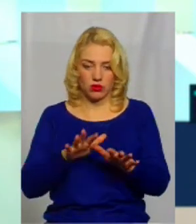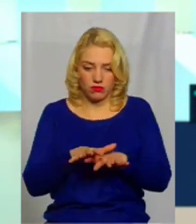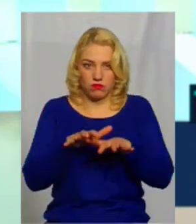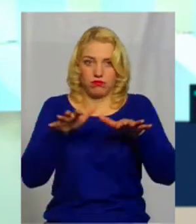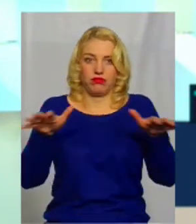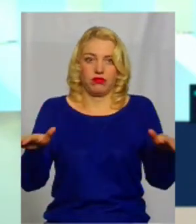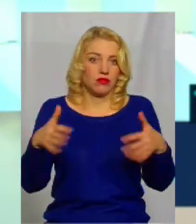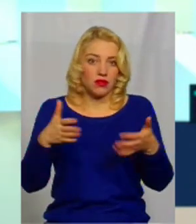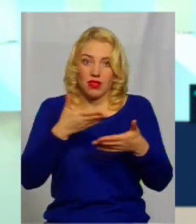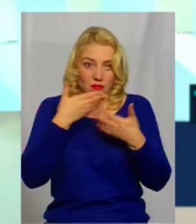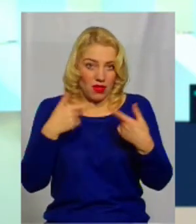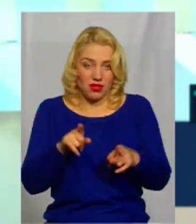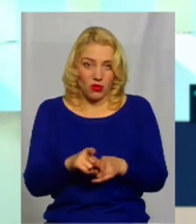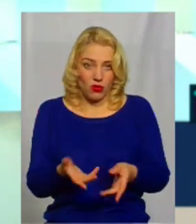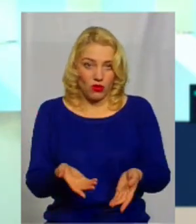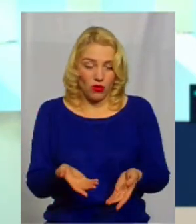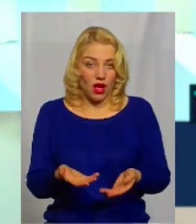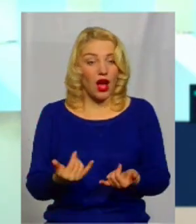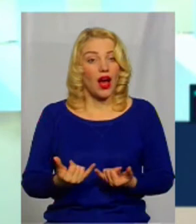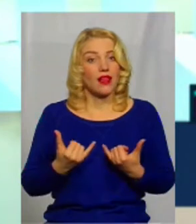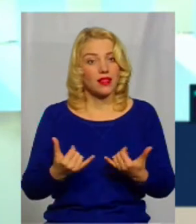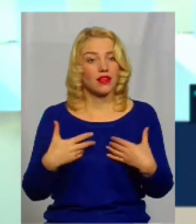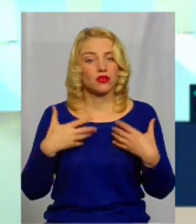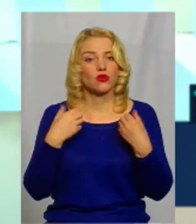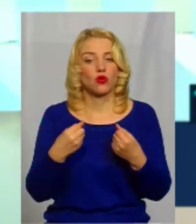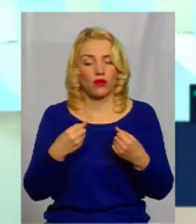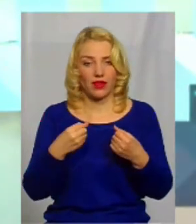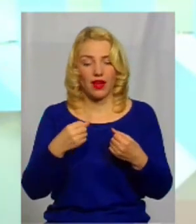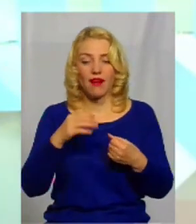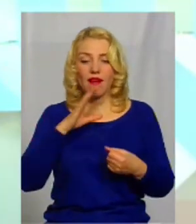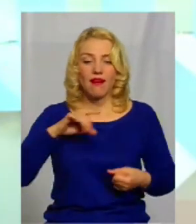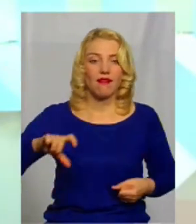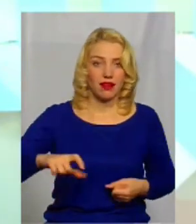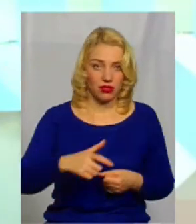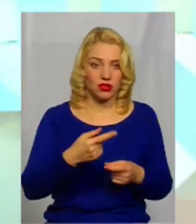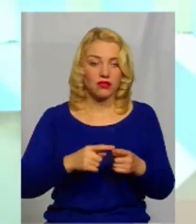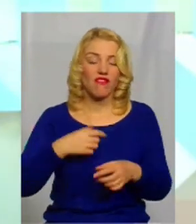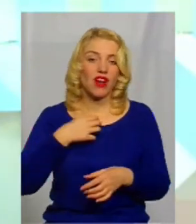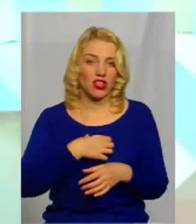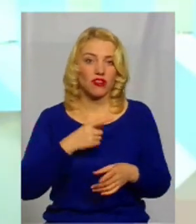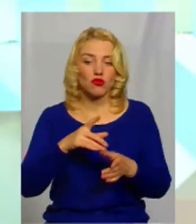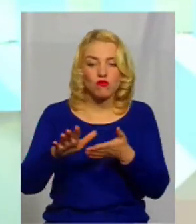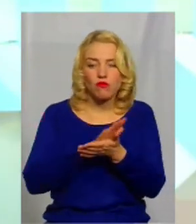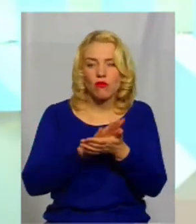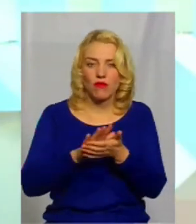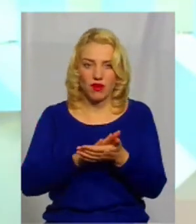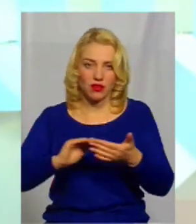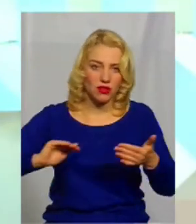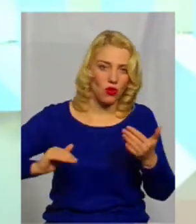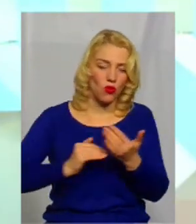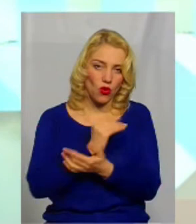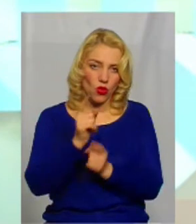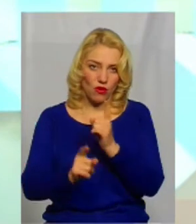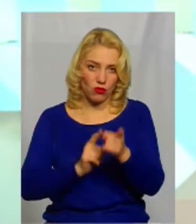берегів. Ну, нема такого вже. А це для здоров'я річки, воно дуже важливо. Це промивається вона, вона оновлюється.